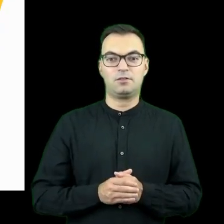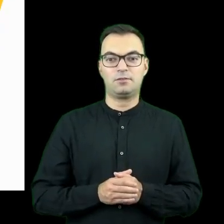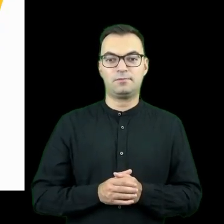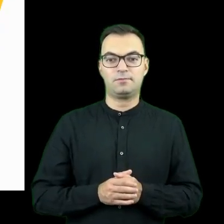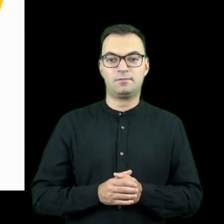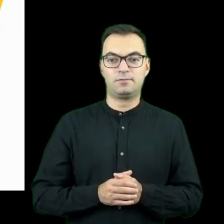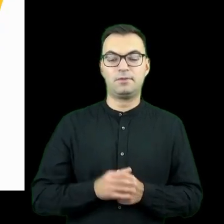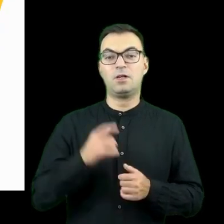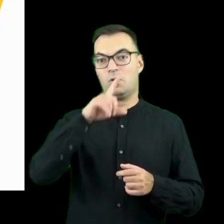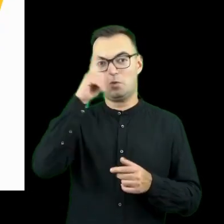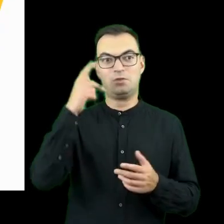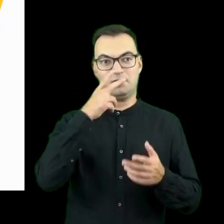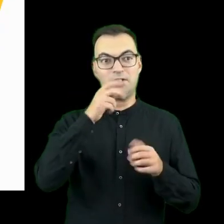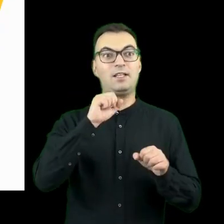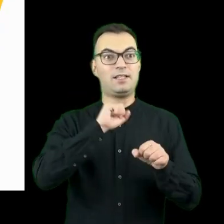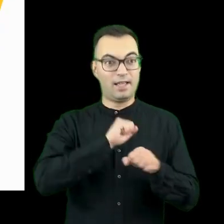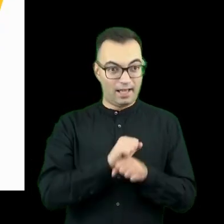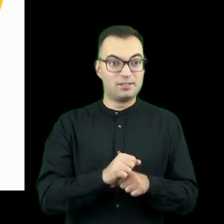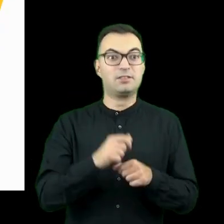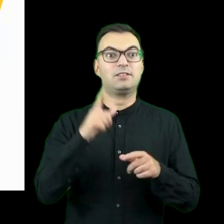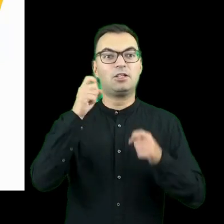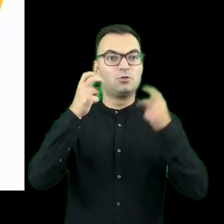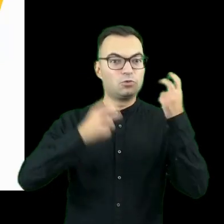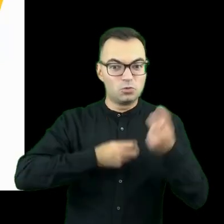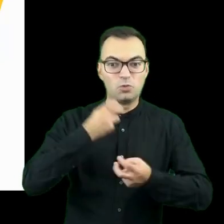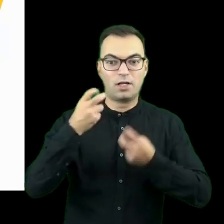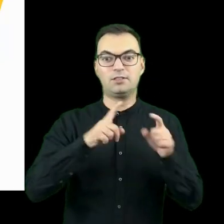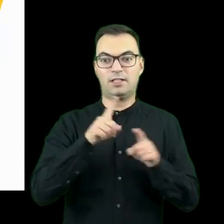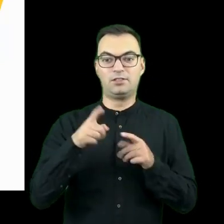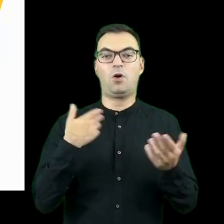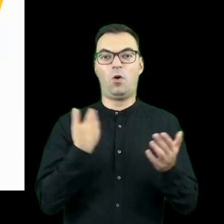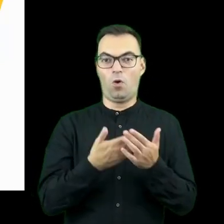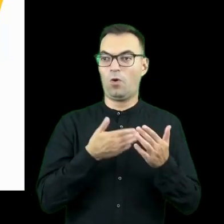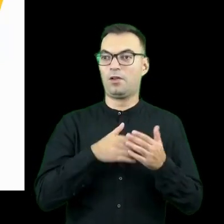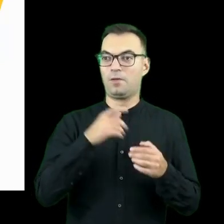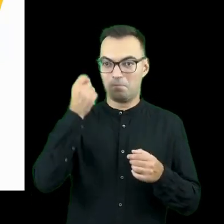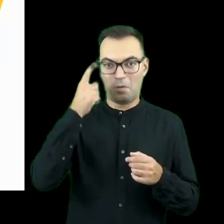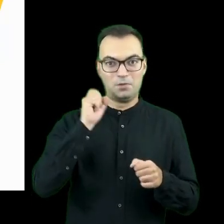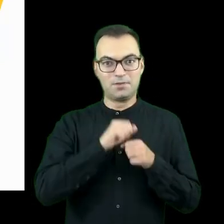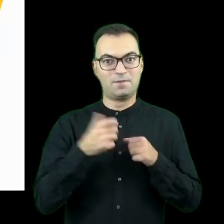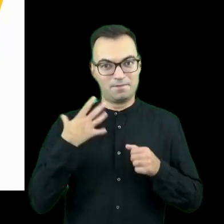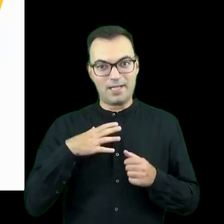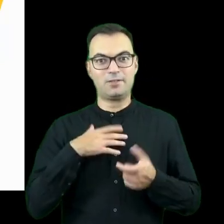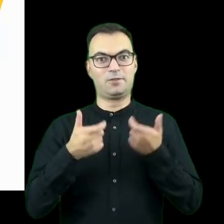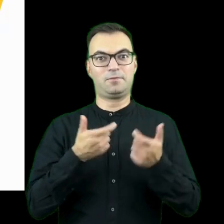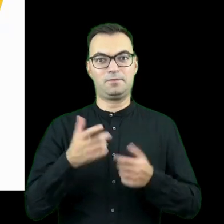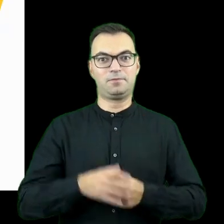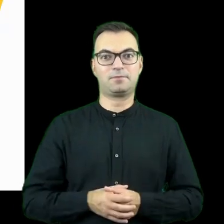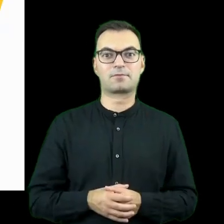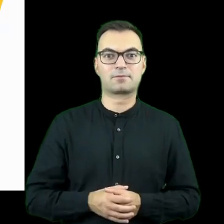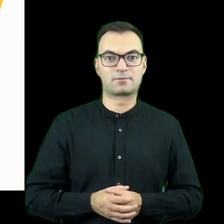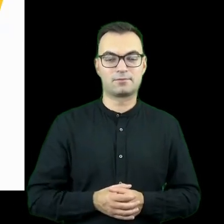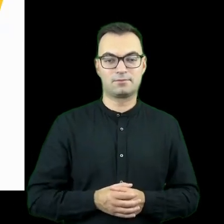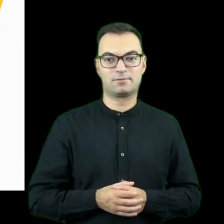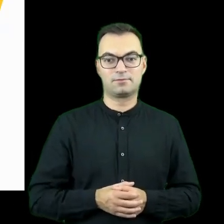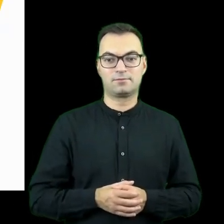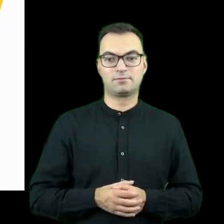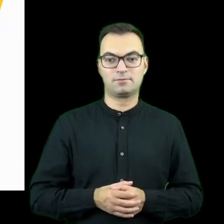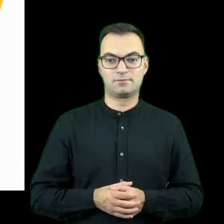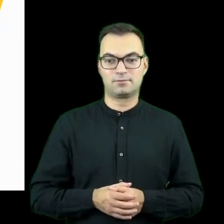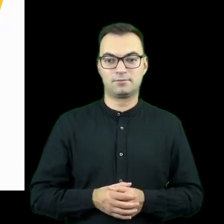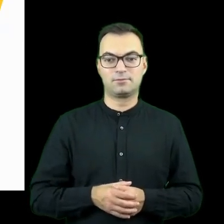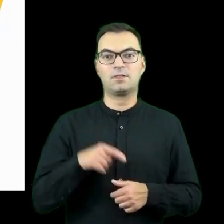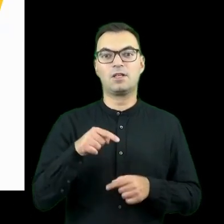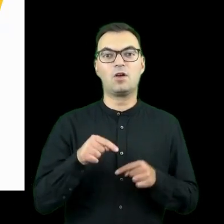tylko jeżeli uważają, że coś takiego jest, zaczynają tego szukać, to znaczy, że naprawdę chcieliby z takiego rozwiązania skorzystać.